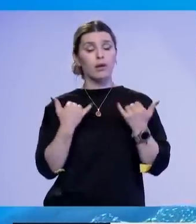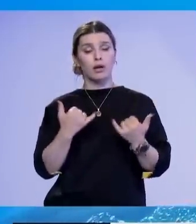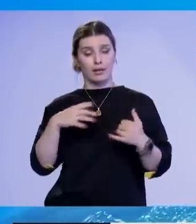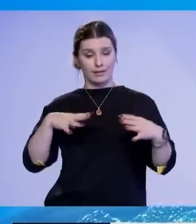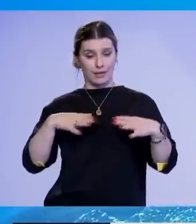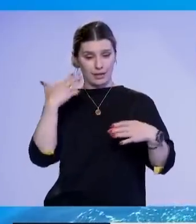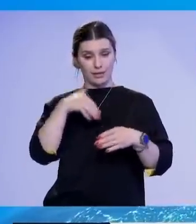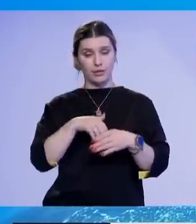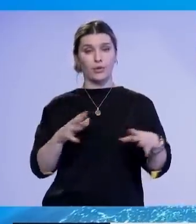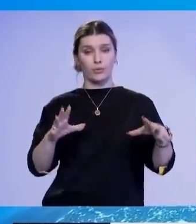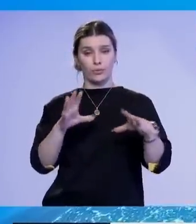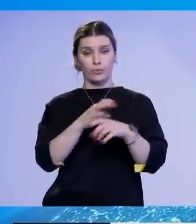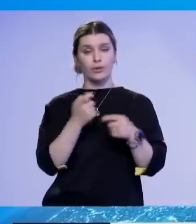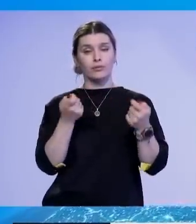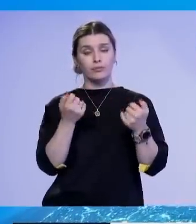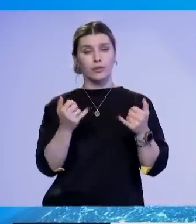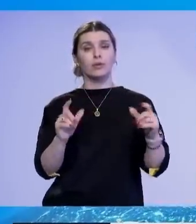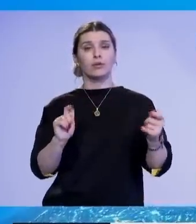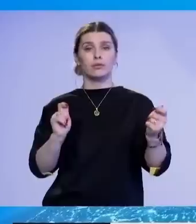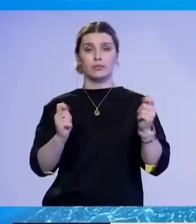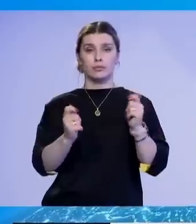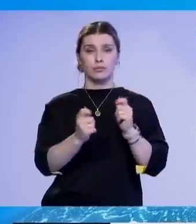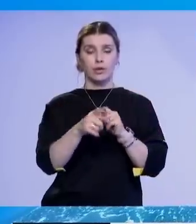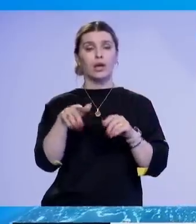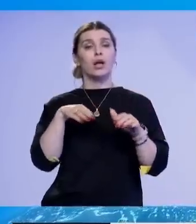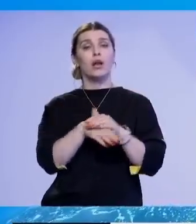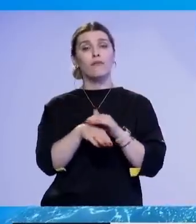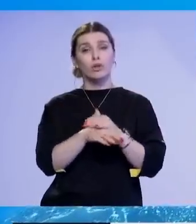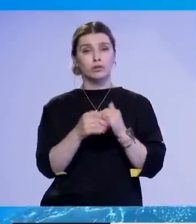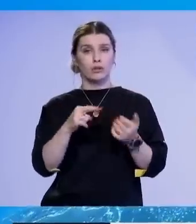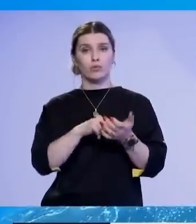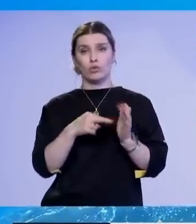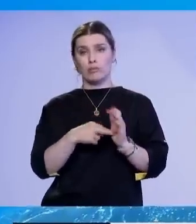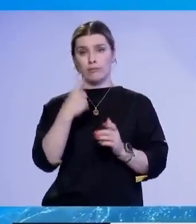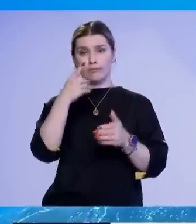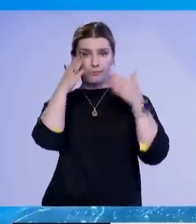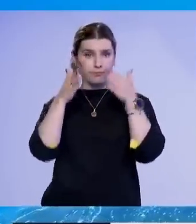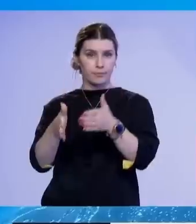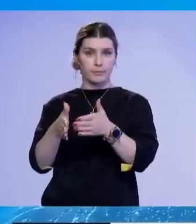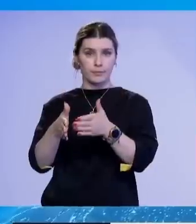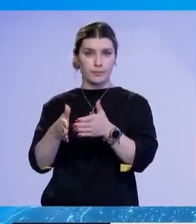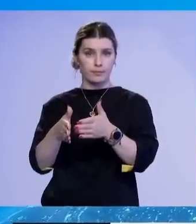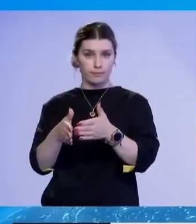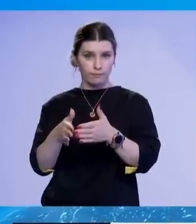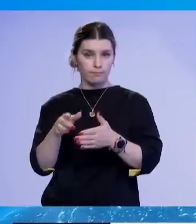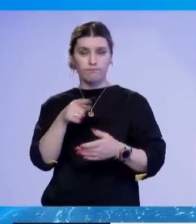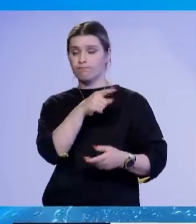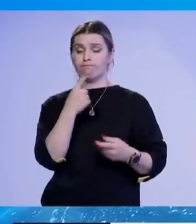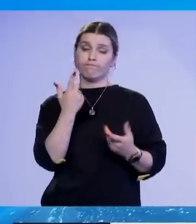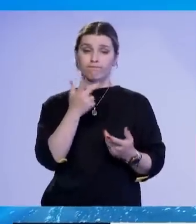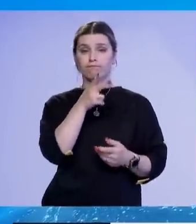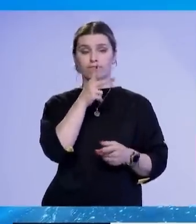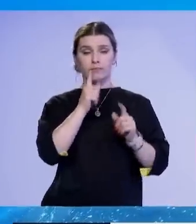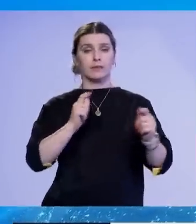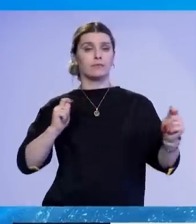djelës pëmbyllet retorika është intensifikuar dhe refugjatët janë në qëndër të saj. Retorika është e pakëndshme për mund të bëjnë një ndryshem.